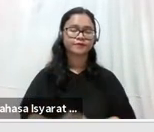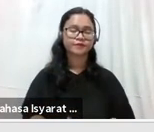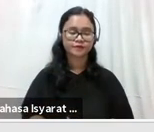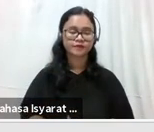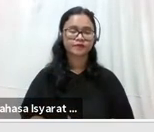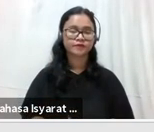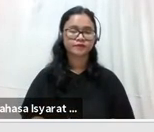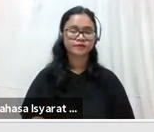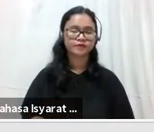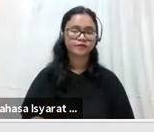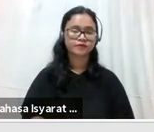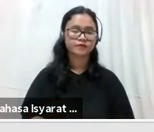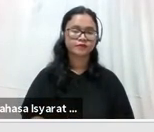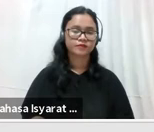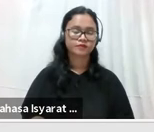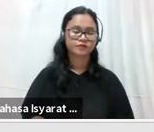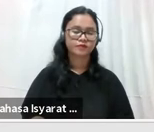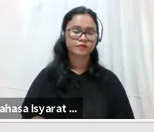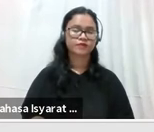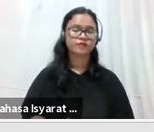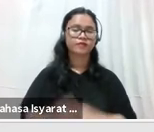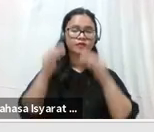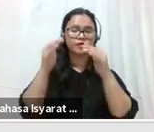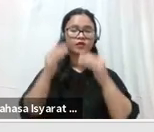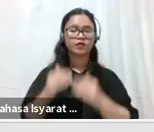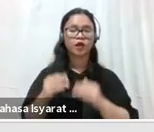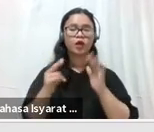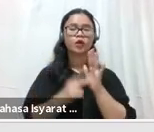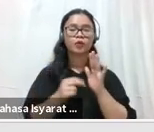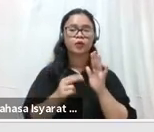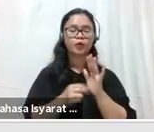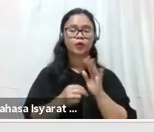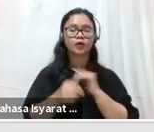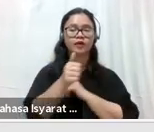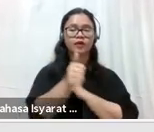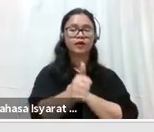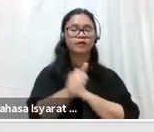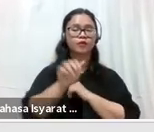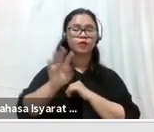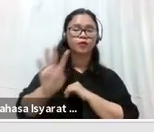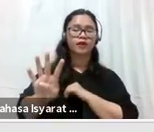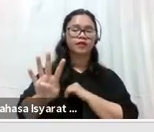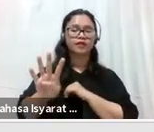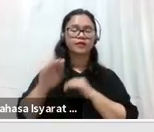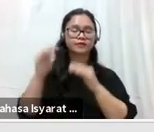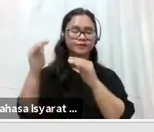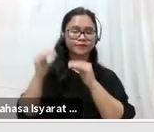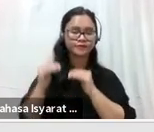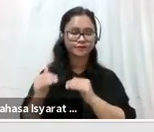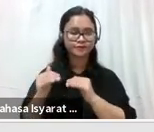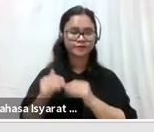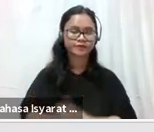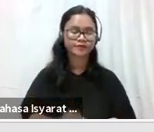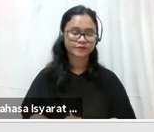Ansari dalam kurung Individu. 64, Marwan